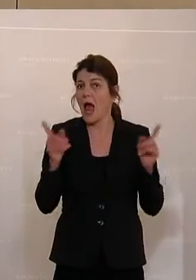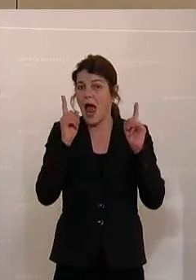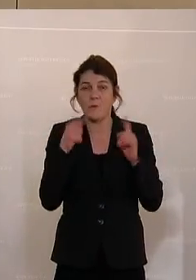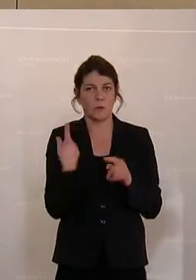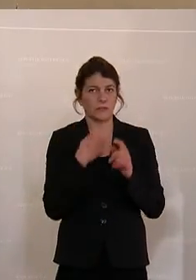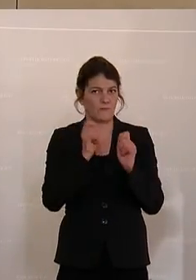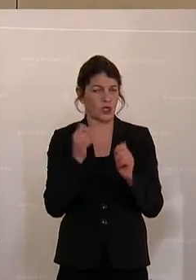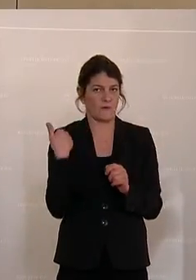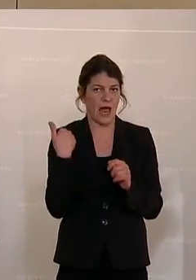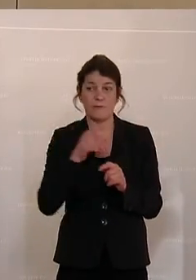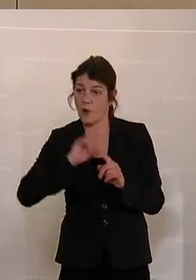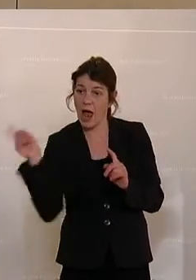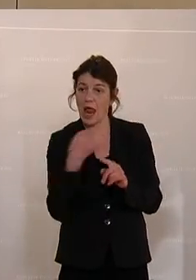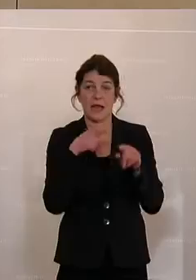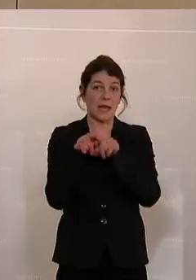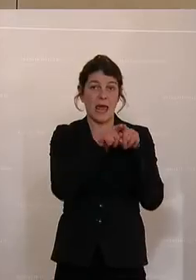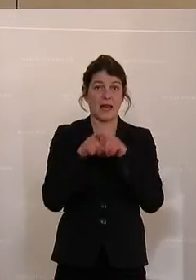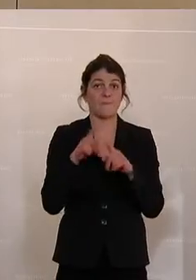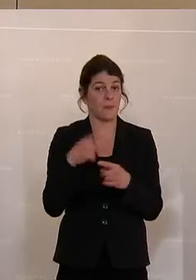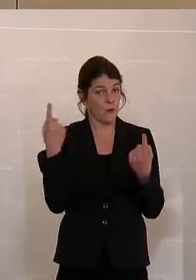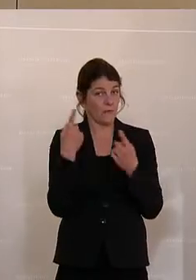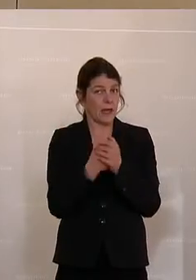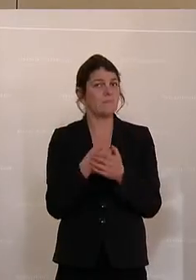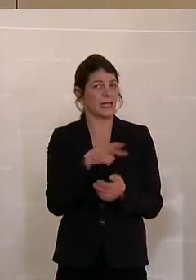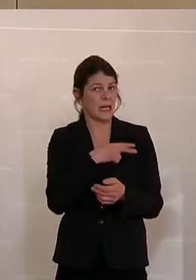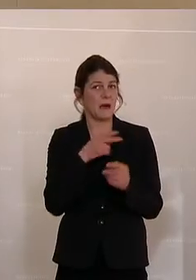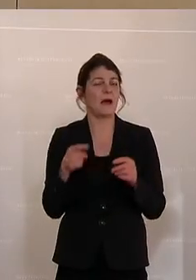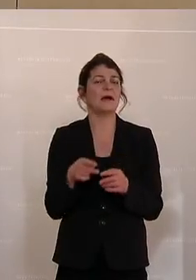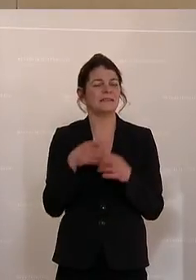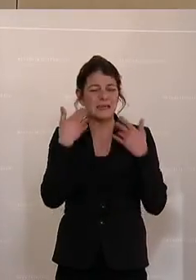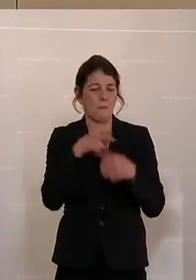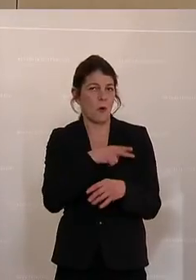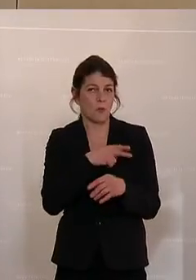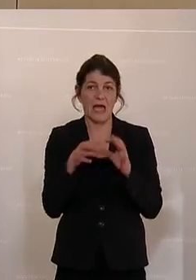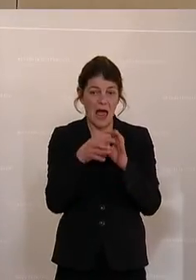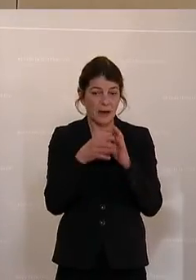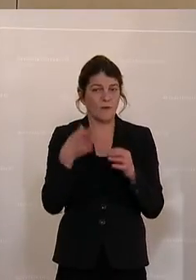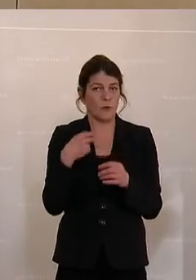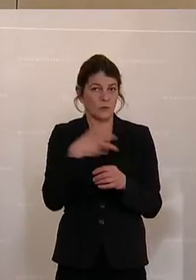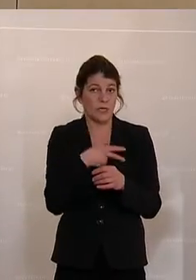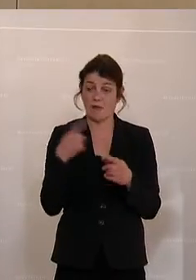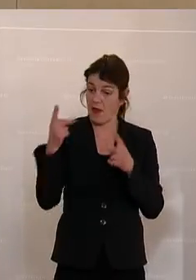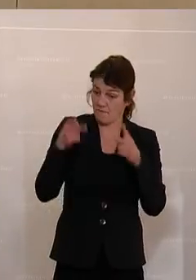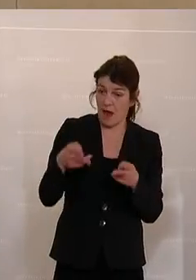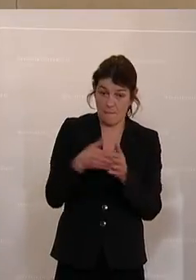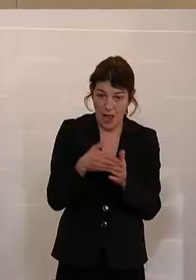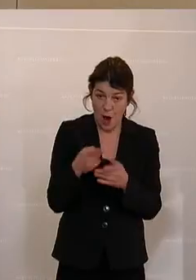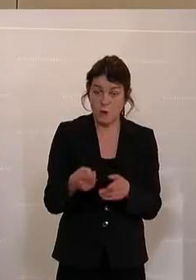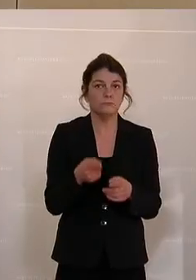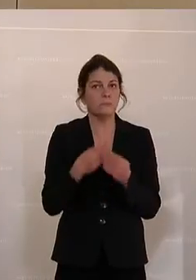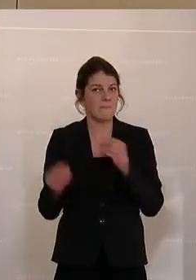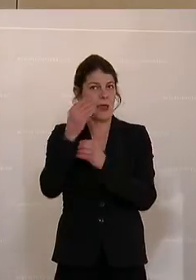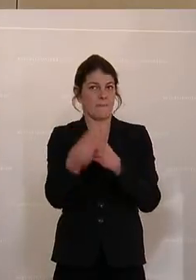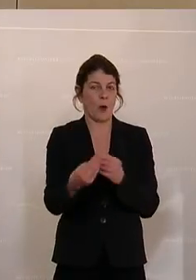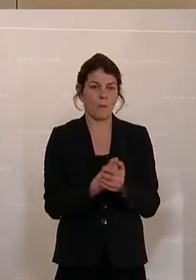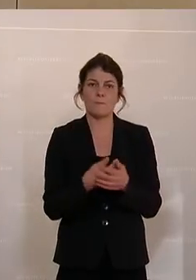Vorschlag war, dass der für alle gleich ist und für die, also der Klimabonus, abhängig vom sozialen Bedarf, für die, die ihn wirklich brauchen, natürlich höher. Also